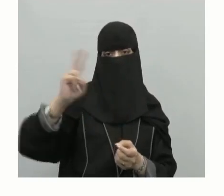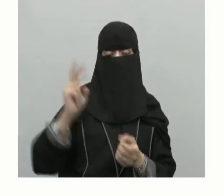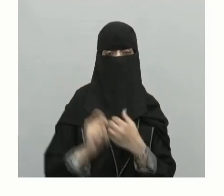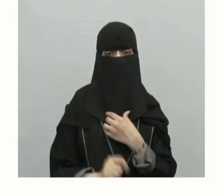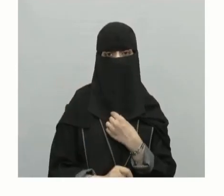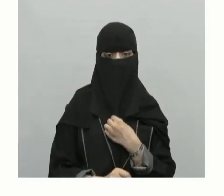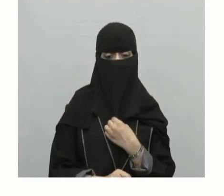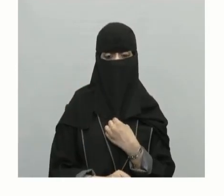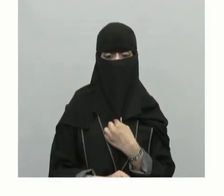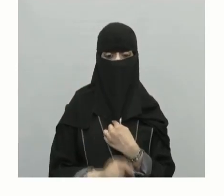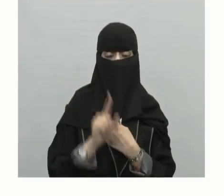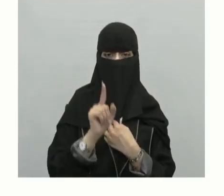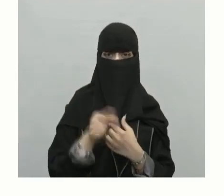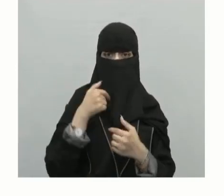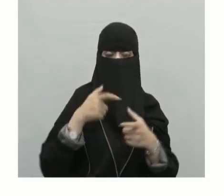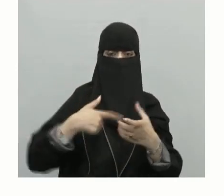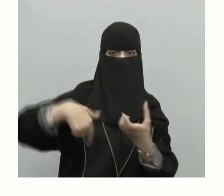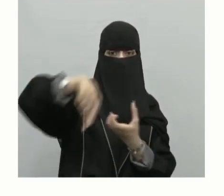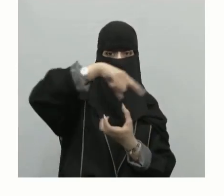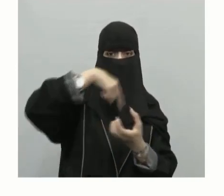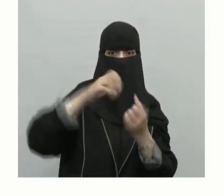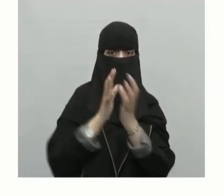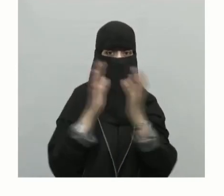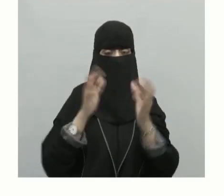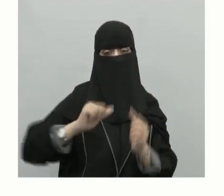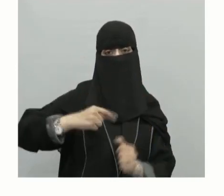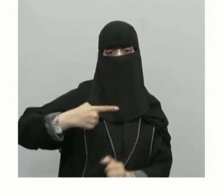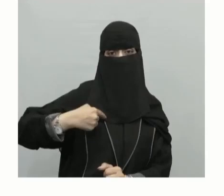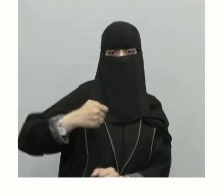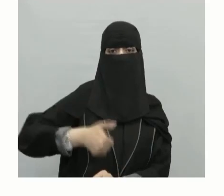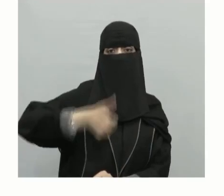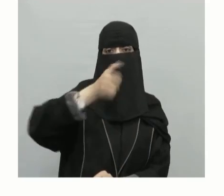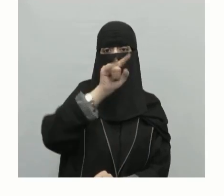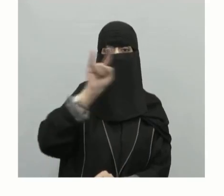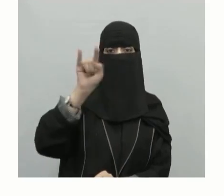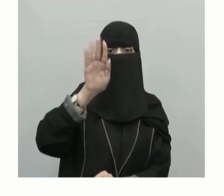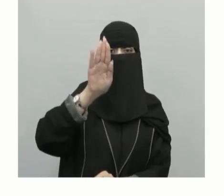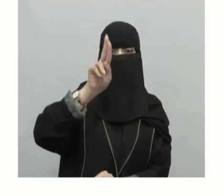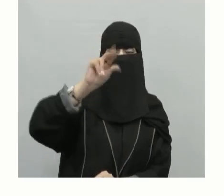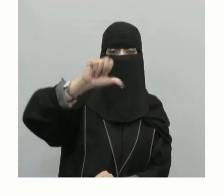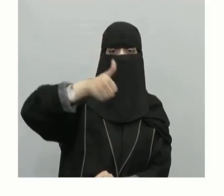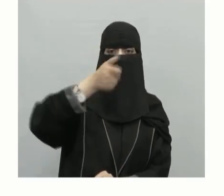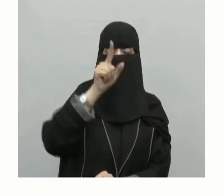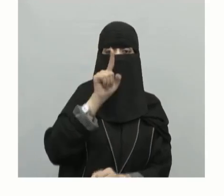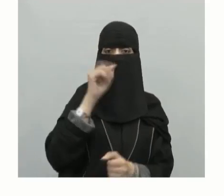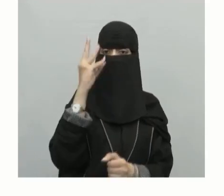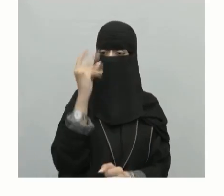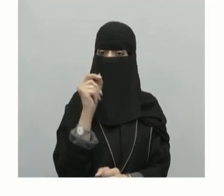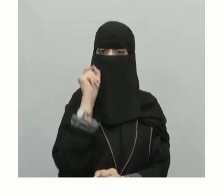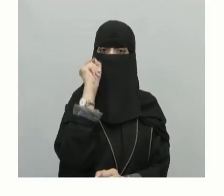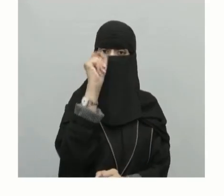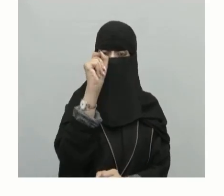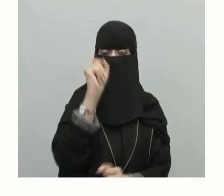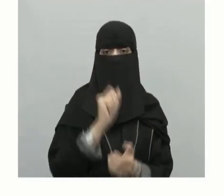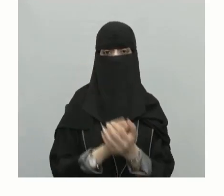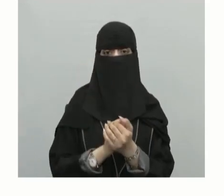إذن أن دائرتها الكبرى تسمى دائرة الاستواء ودرجتها صفر خطوط الطول